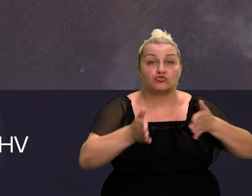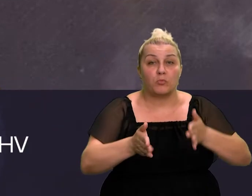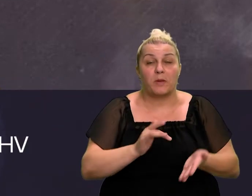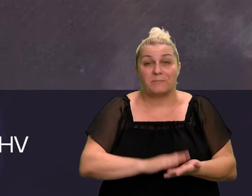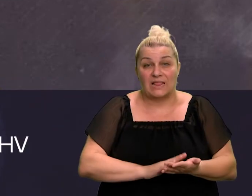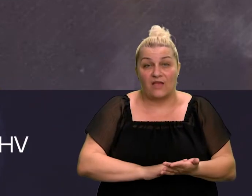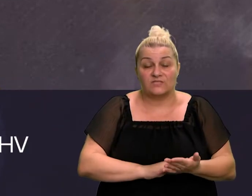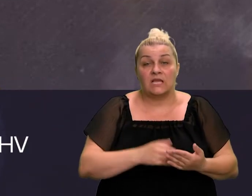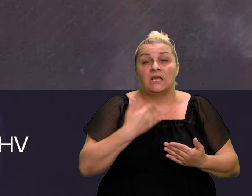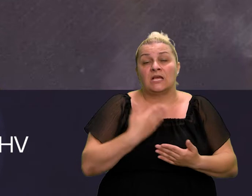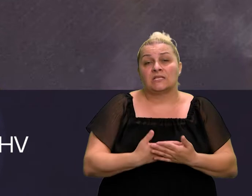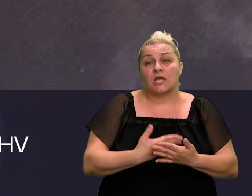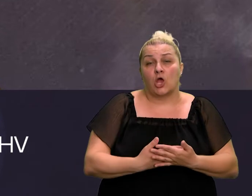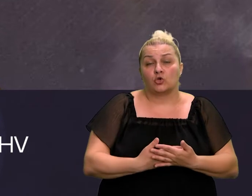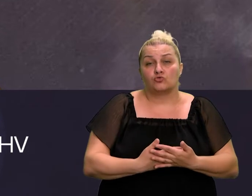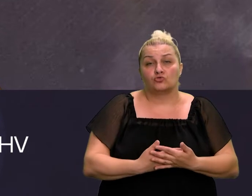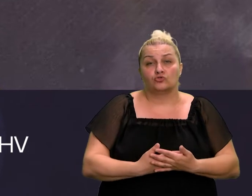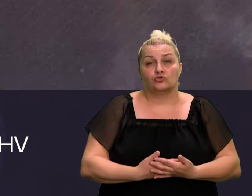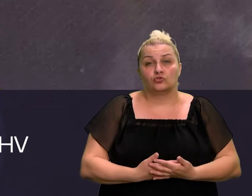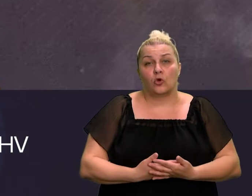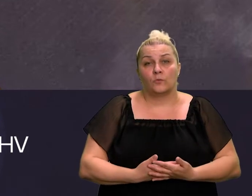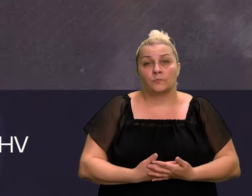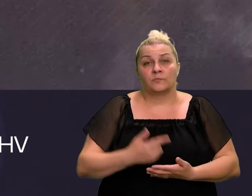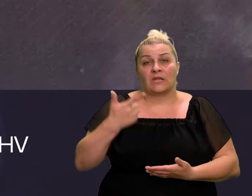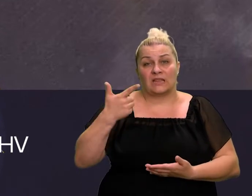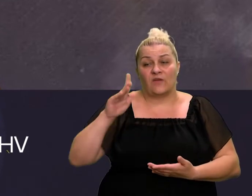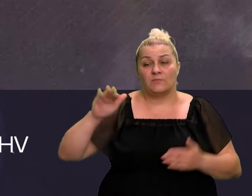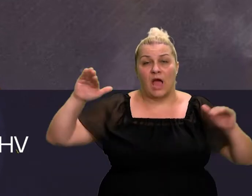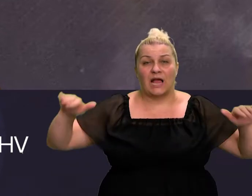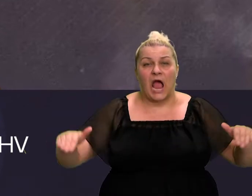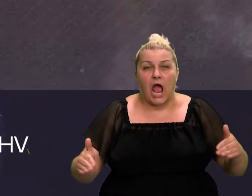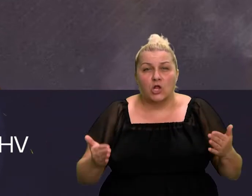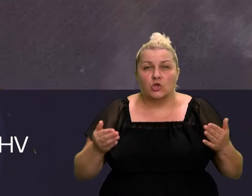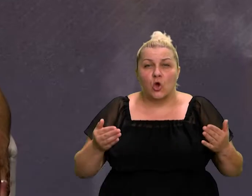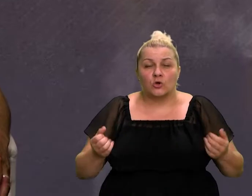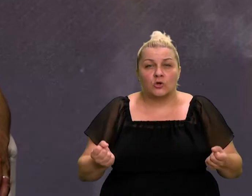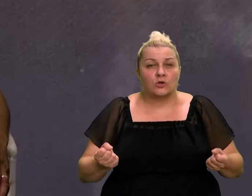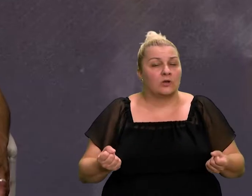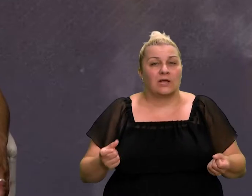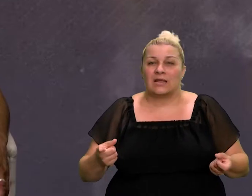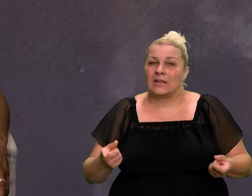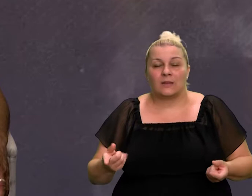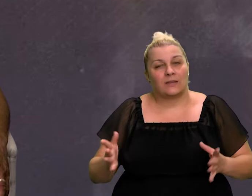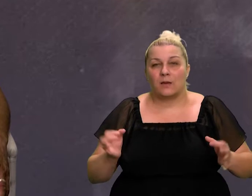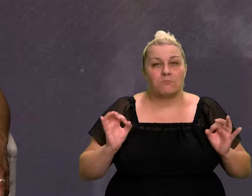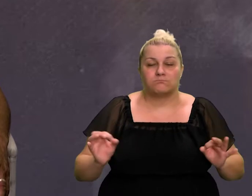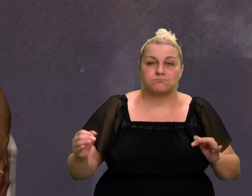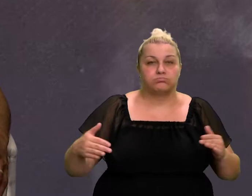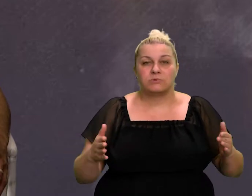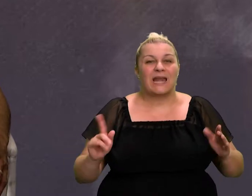miljevcima, zato što dva kanjona su vrlo nezgodna u vojno ratovanju,